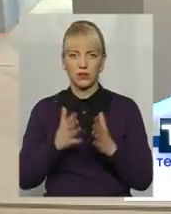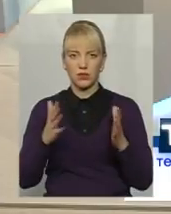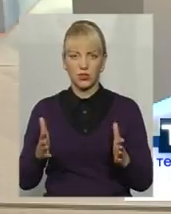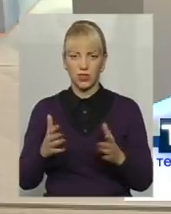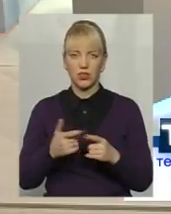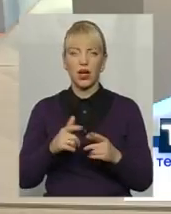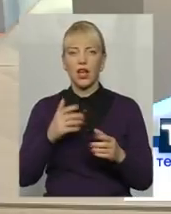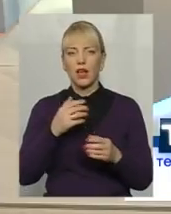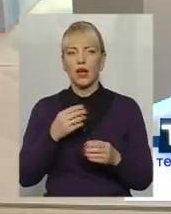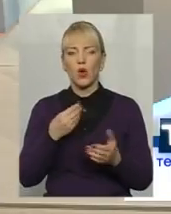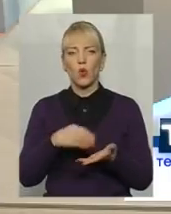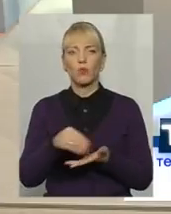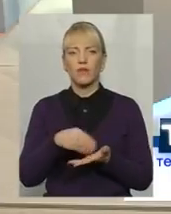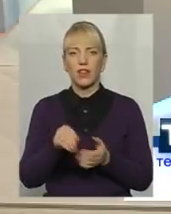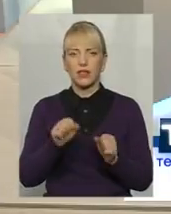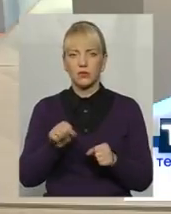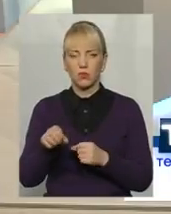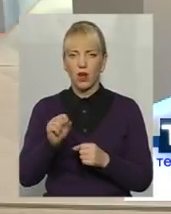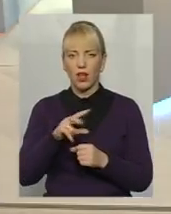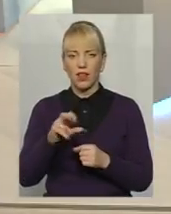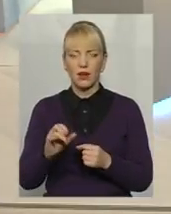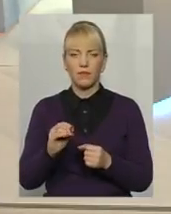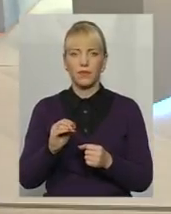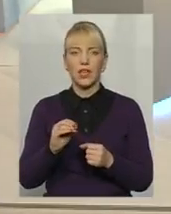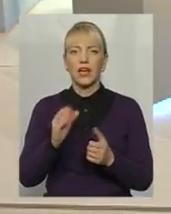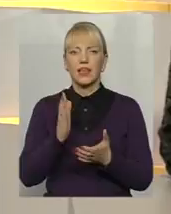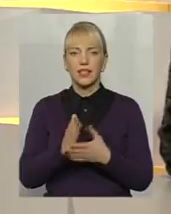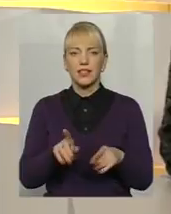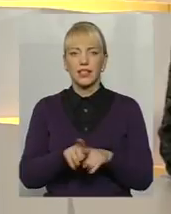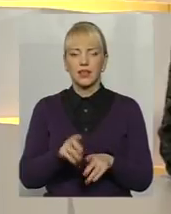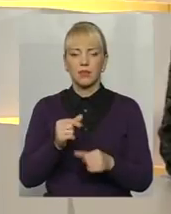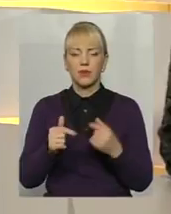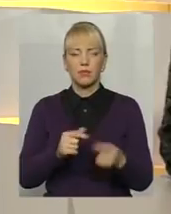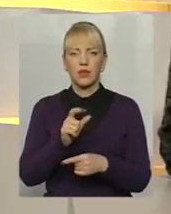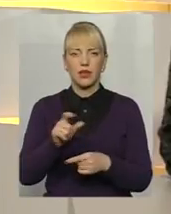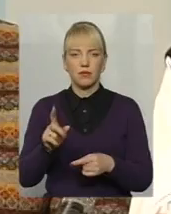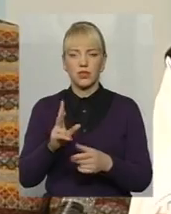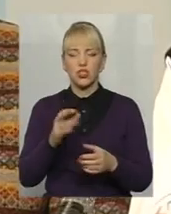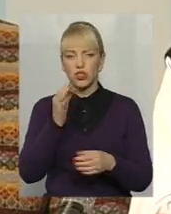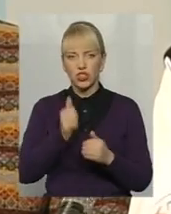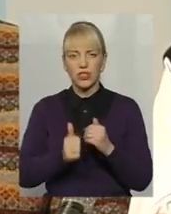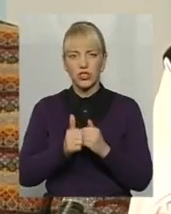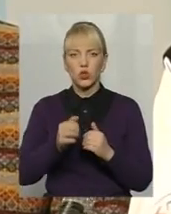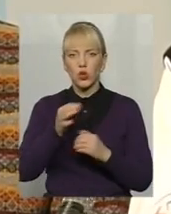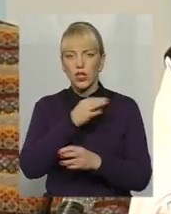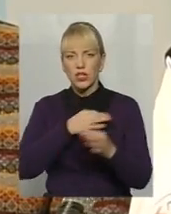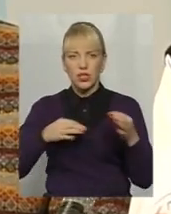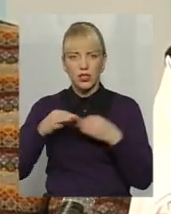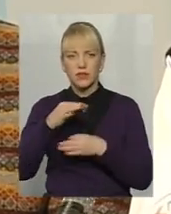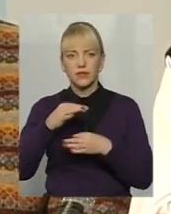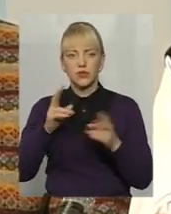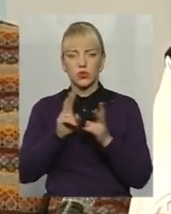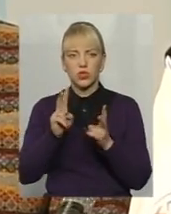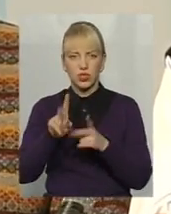спроможність. Але, з другого боку, є ряд підприємців, і також зустрічалися часто і на круглих столах, і під час комісії обговорювалися,